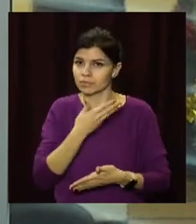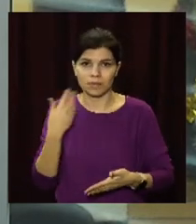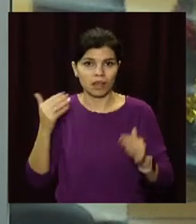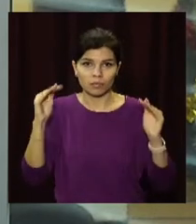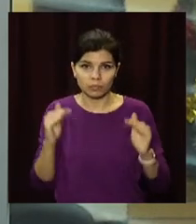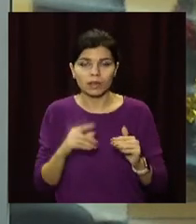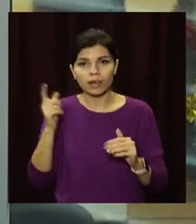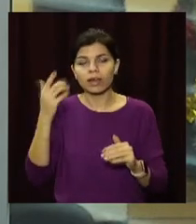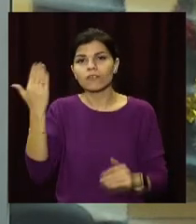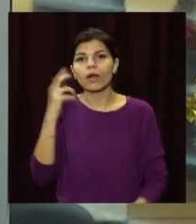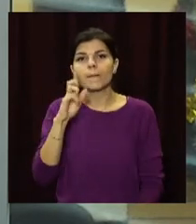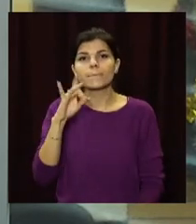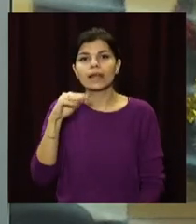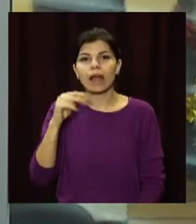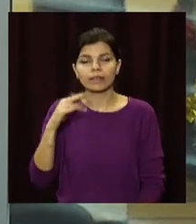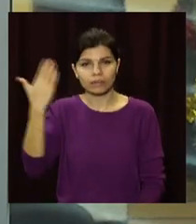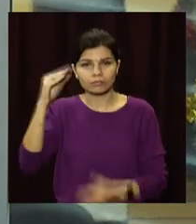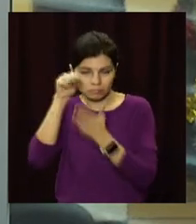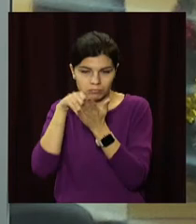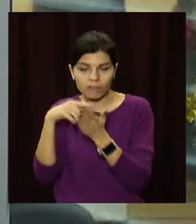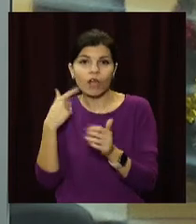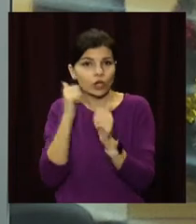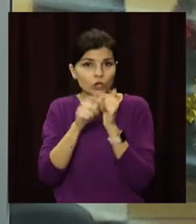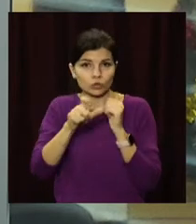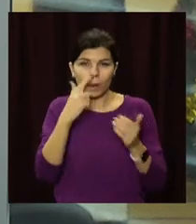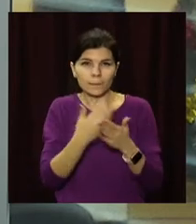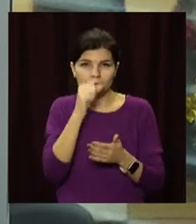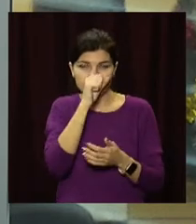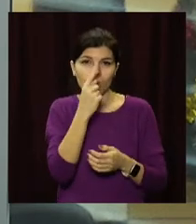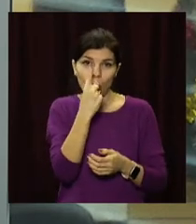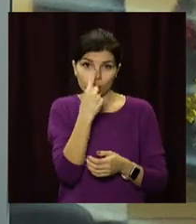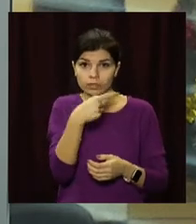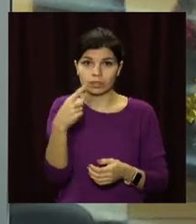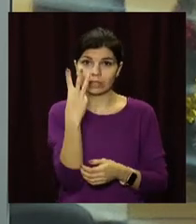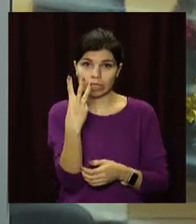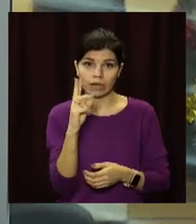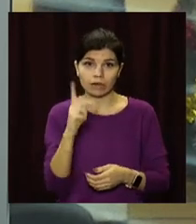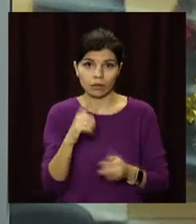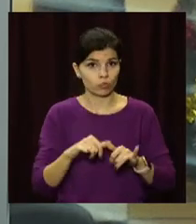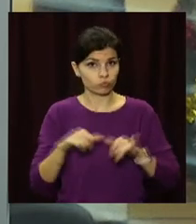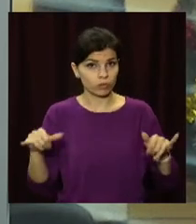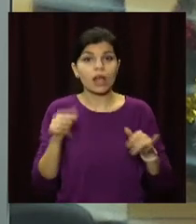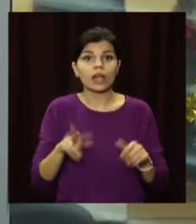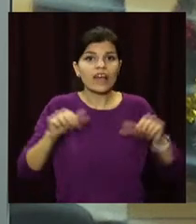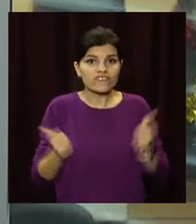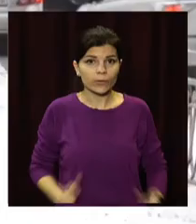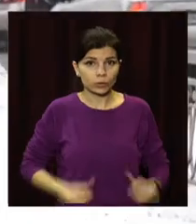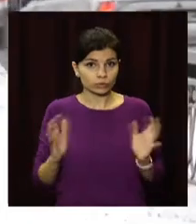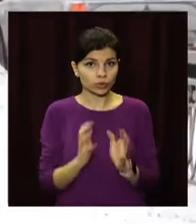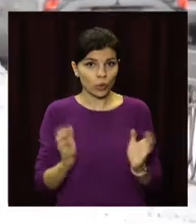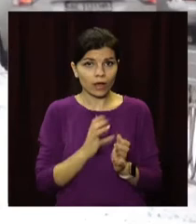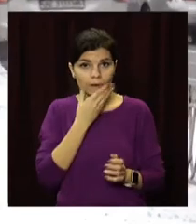Британського діотологічного фонду, майже кожна людина набирає взимку 1-3 кілограми. Як вберегти фігуру, знає Марія Требушенко.